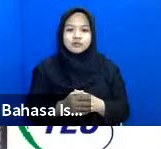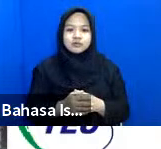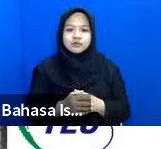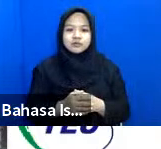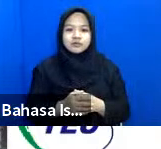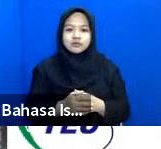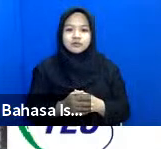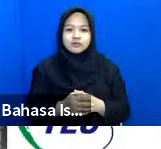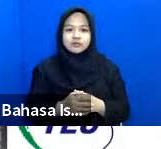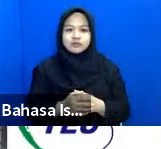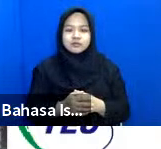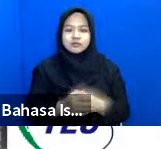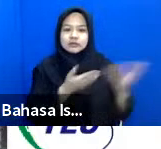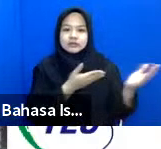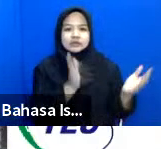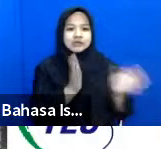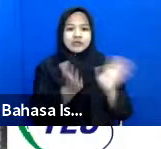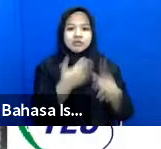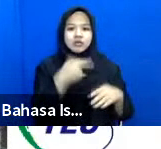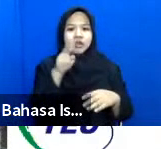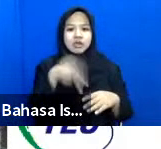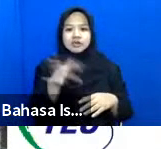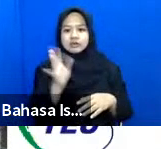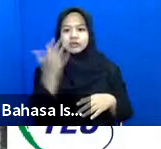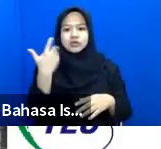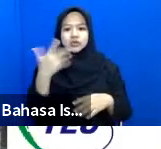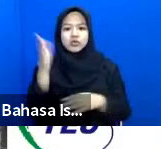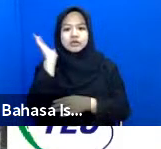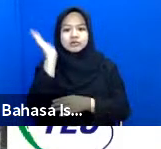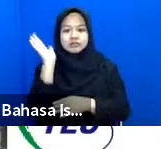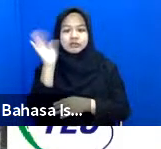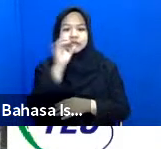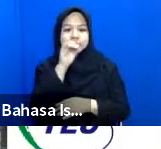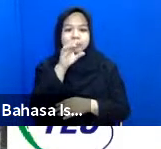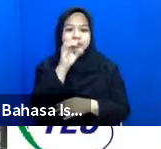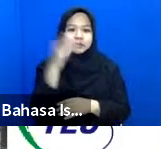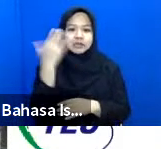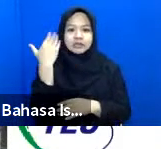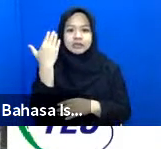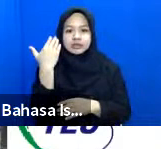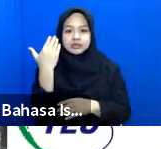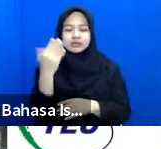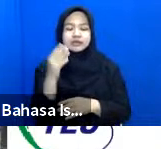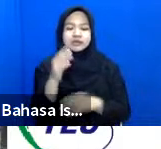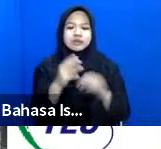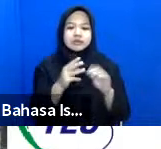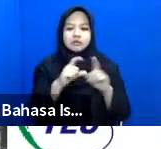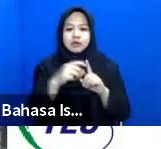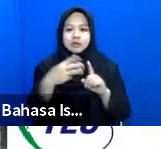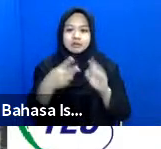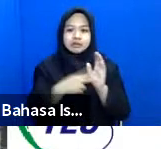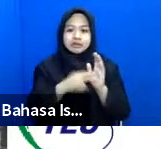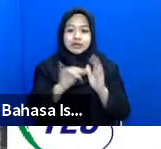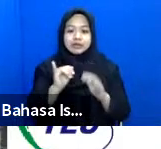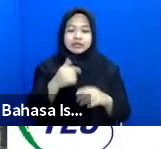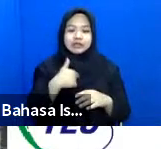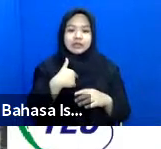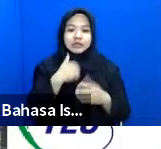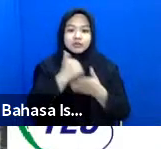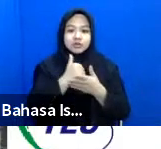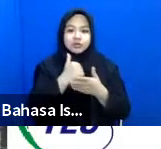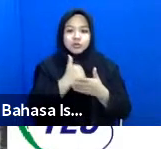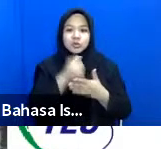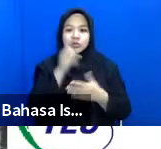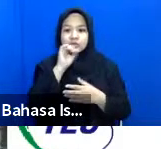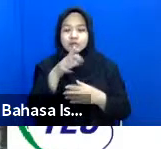juga tidak mengulang lagi karena tadi sudah disampaikan Mas Denny hanya saya betul-betul saya